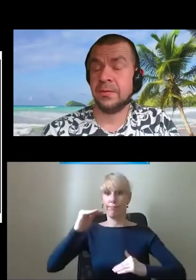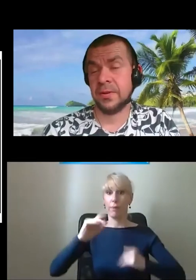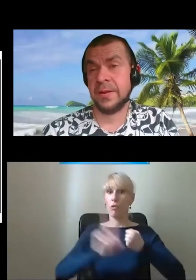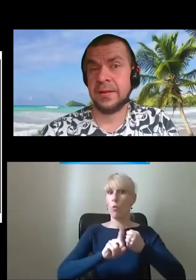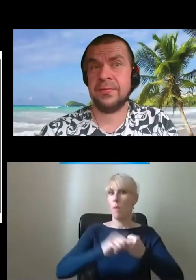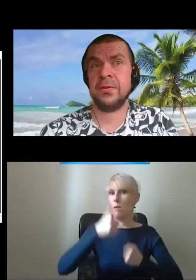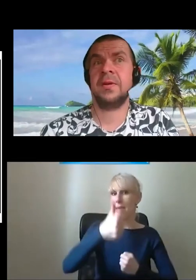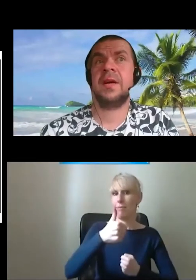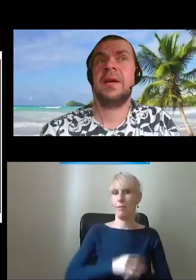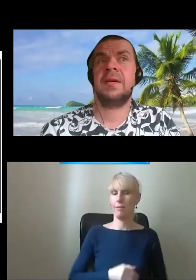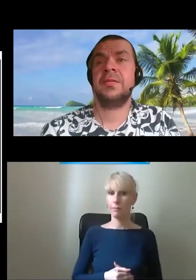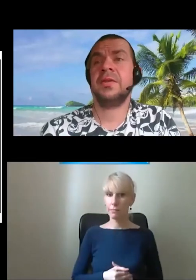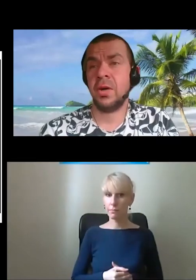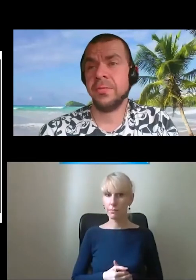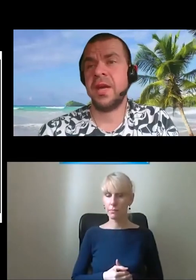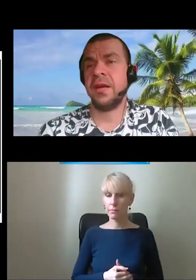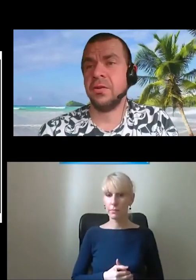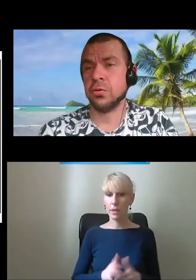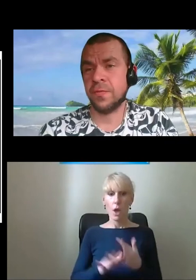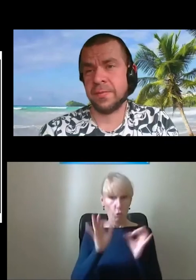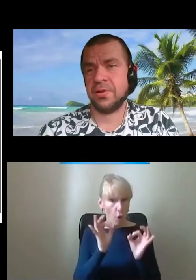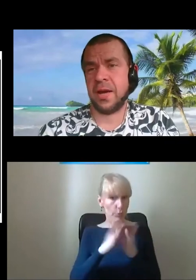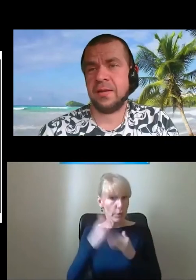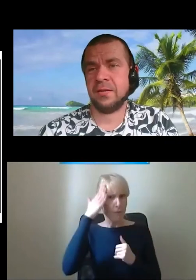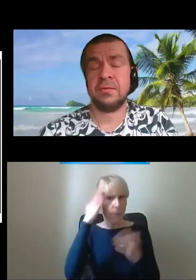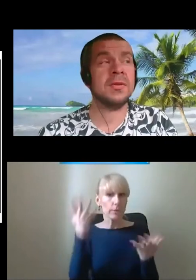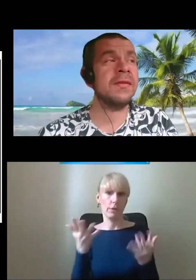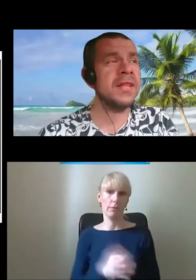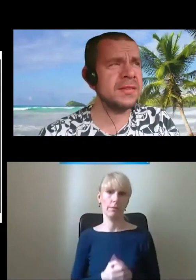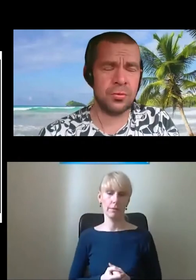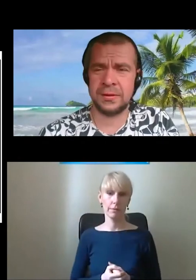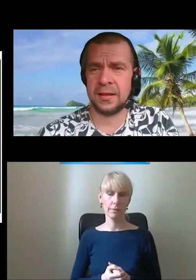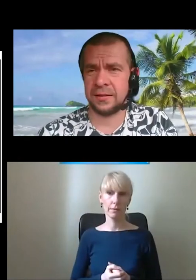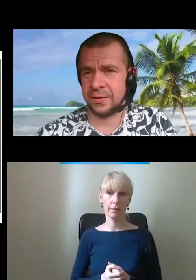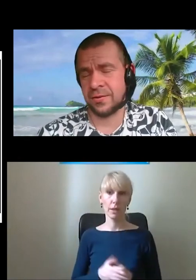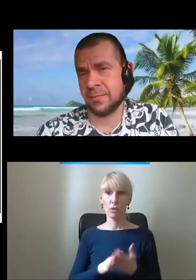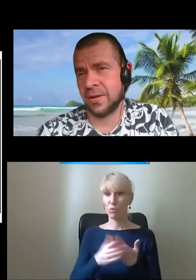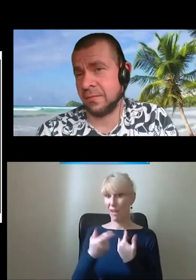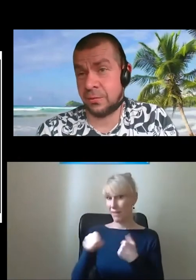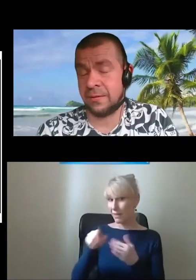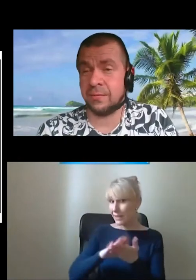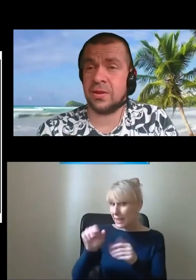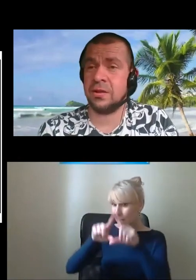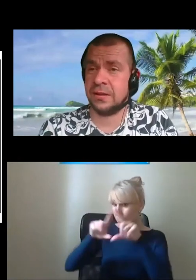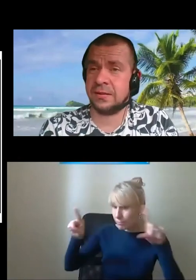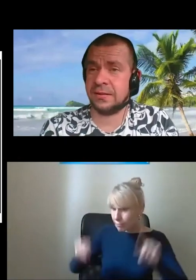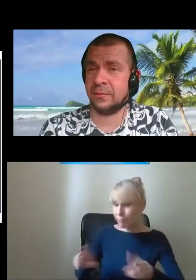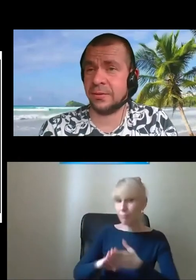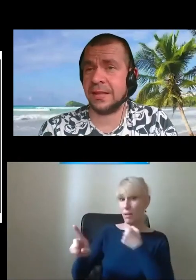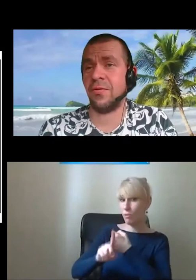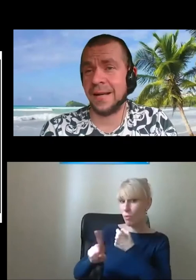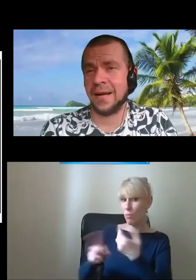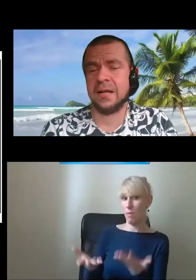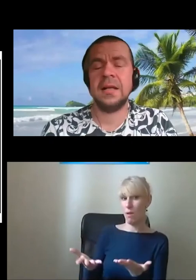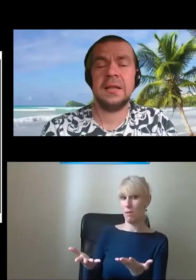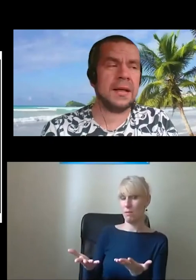I pan, który odbiera telefon, mówi, dobrze, już wiem gdzie. Tu nawet jest szóstka na tej skrzynce, bo ja uznałem, że to jest system